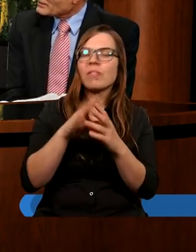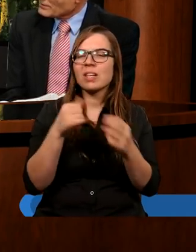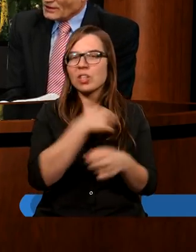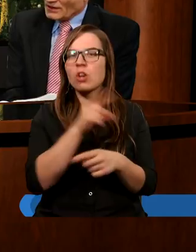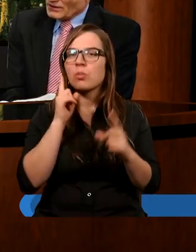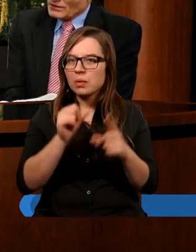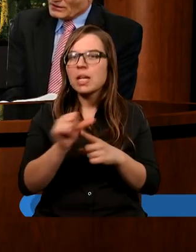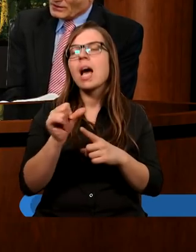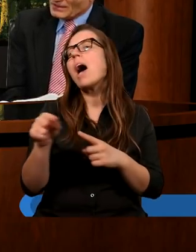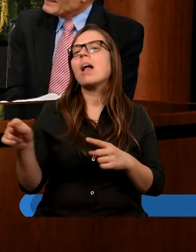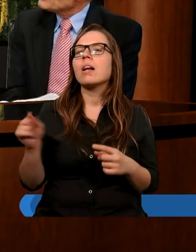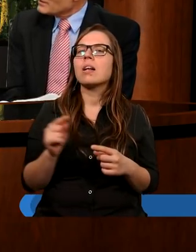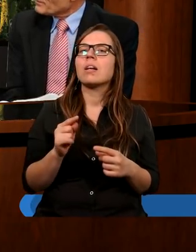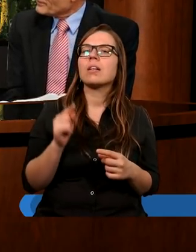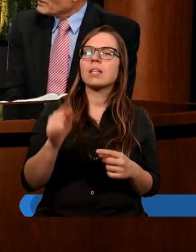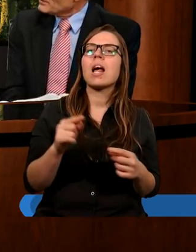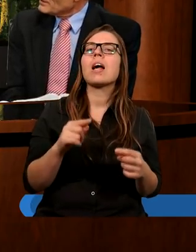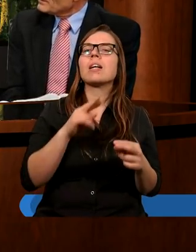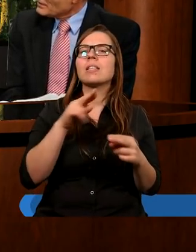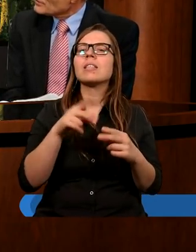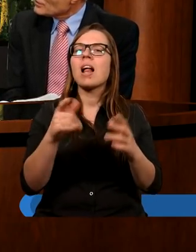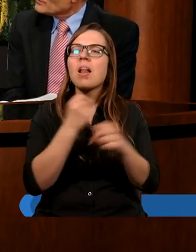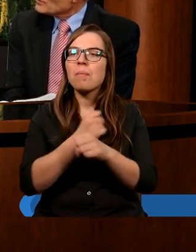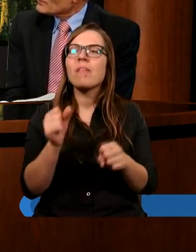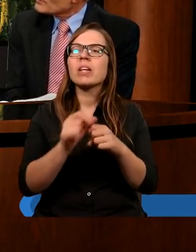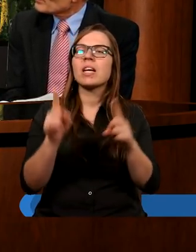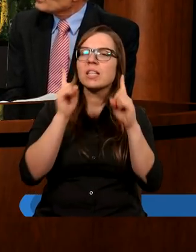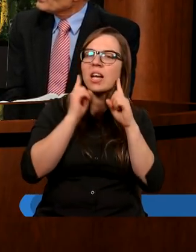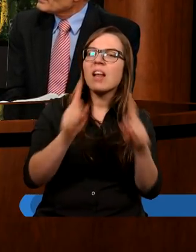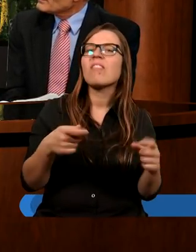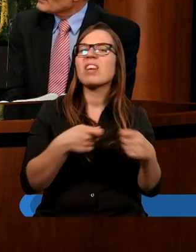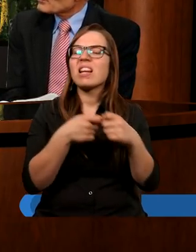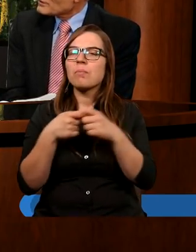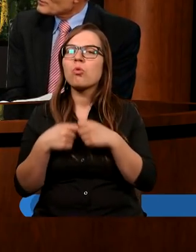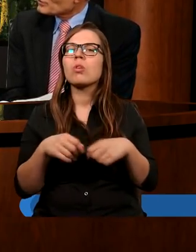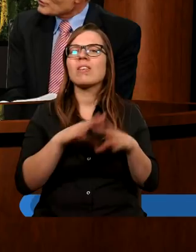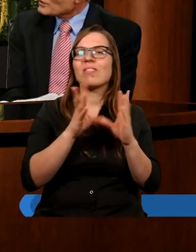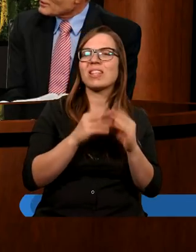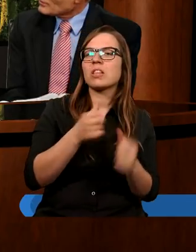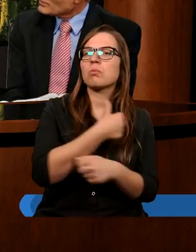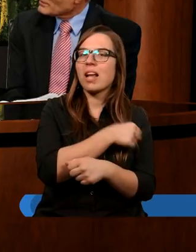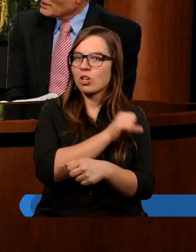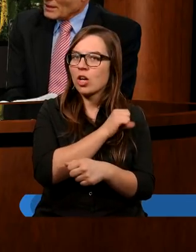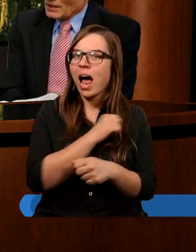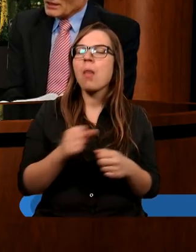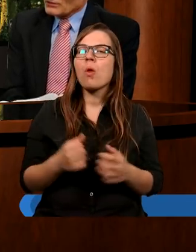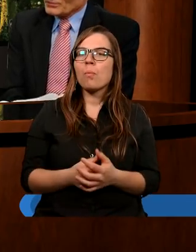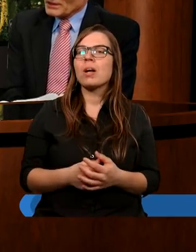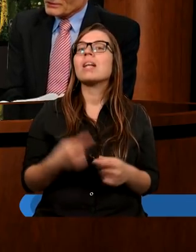to fakt. I termin zbawienie jest rzeczywiście wspólny wszystkim chrześcijanom.